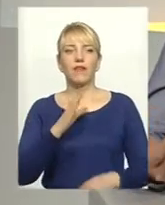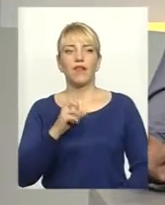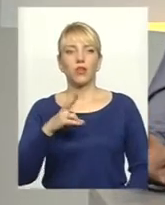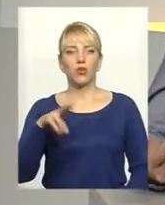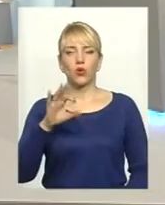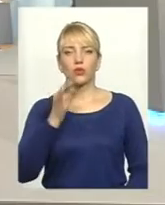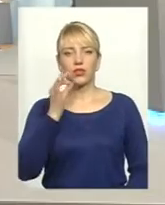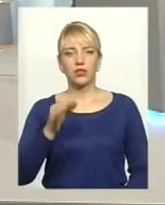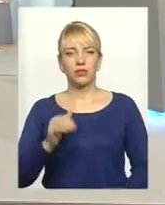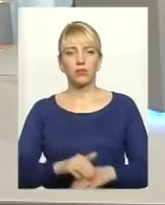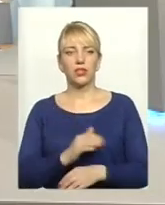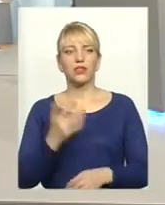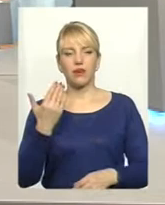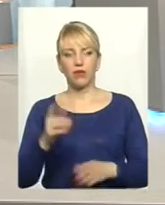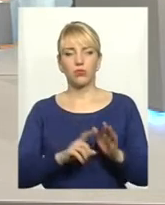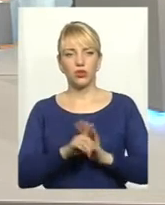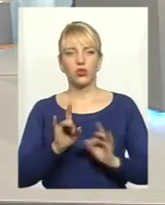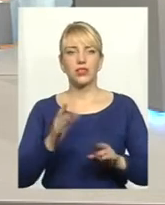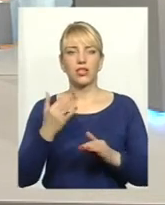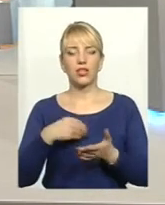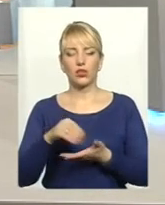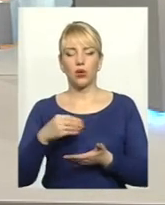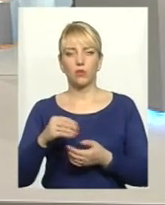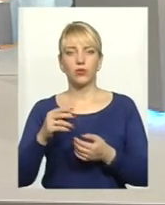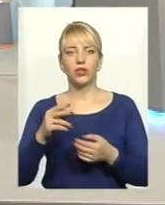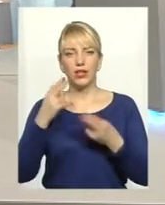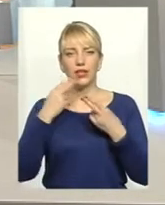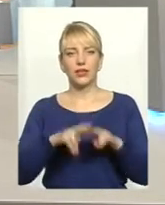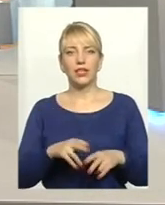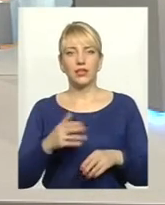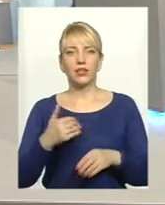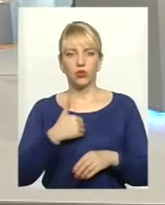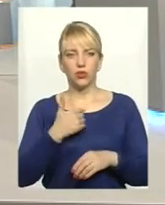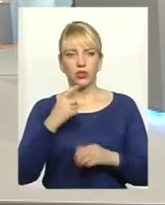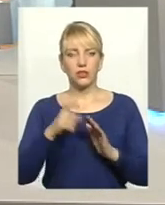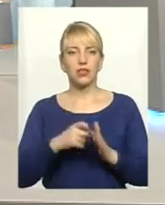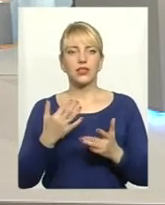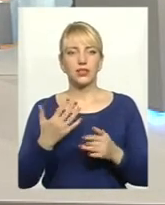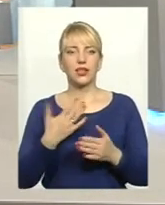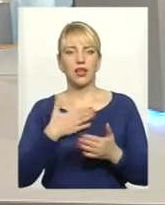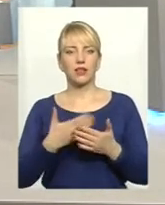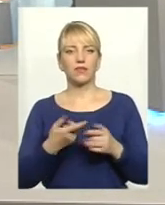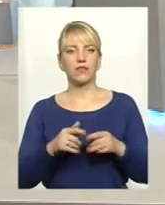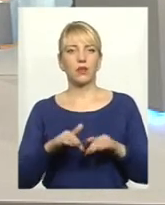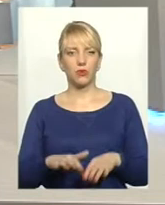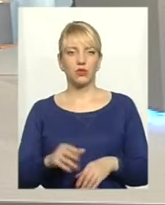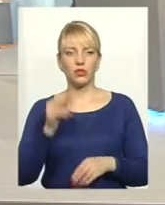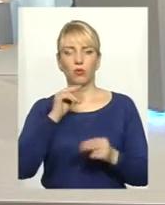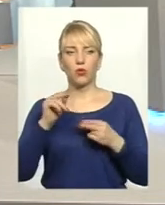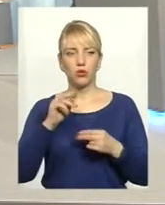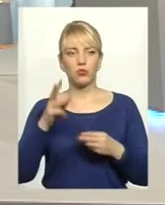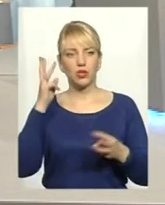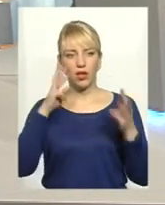скажіть, ви почали розказувати про те, скільки закуплено техніки. Хочеться знати, наскільки активно відбувається цей процес поліпшення і